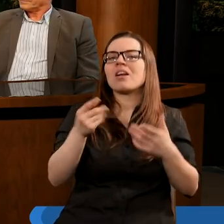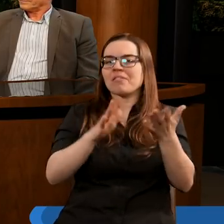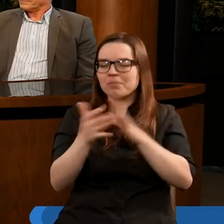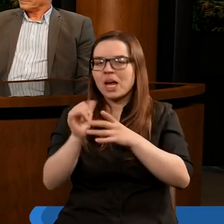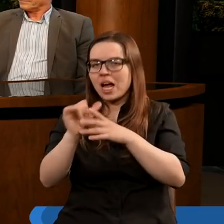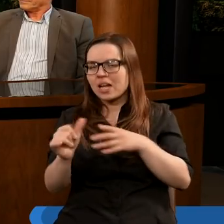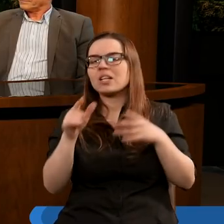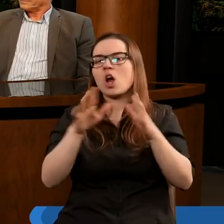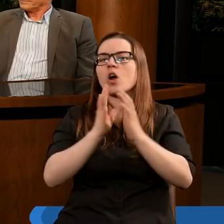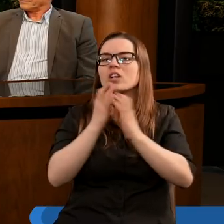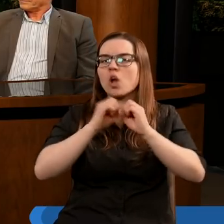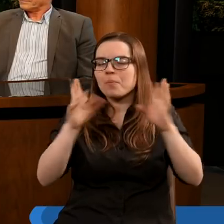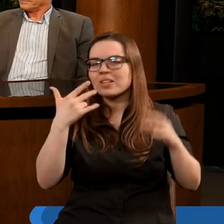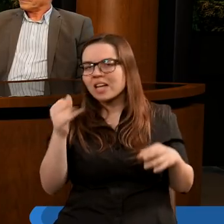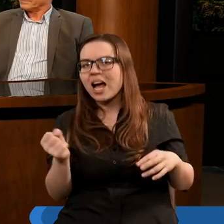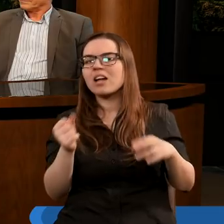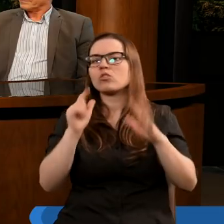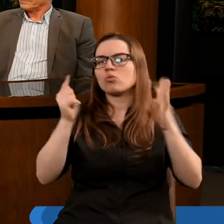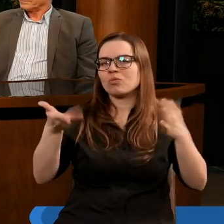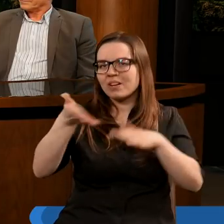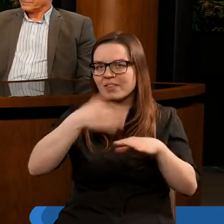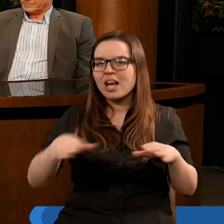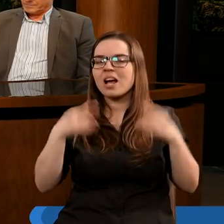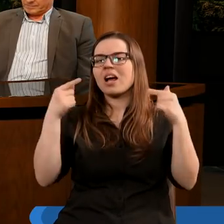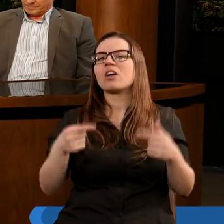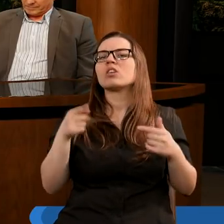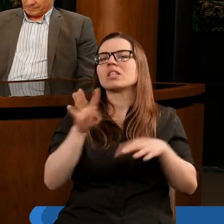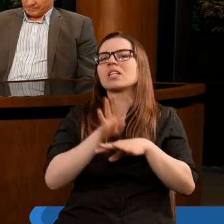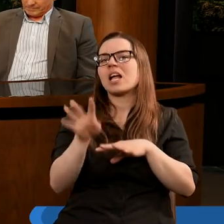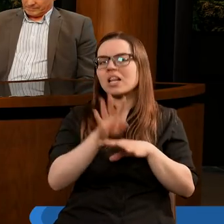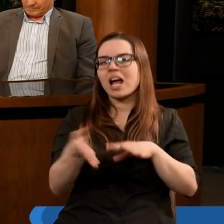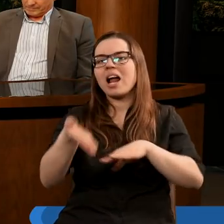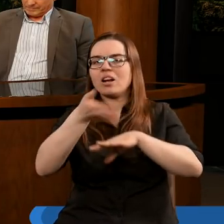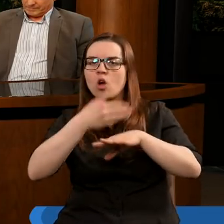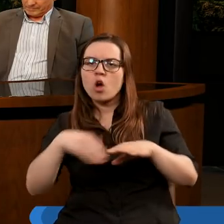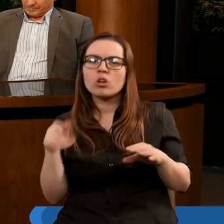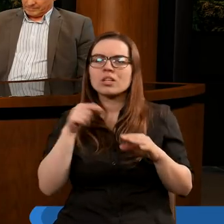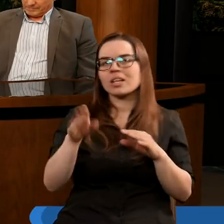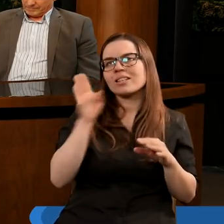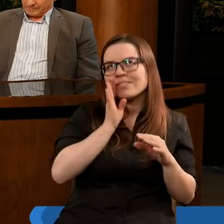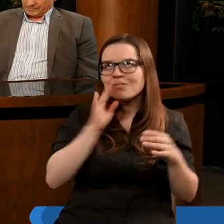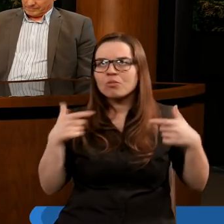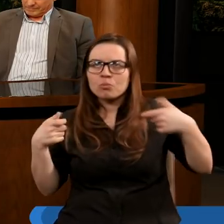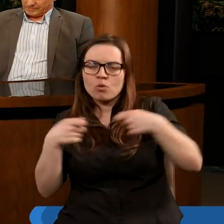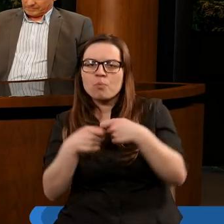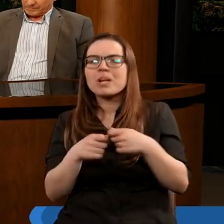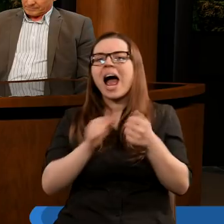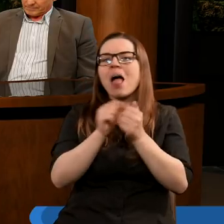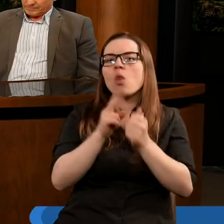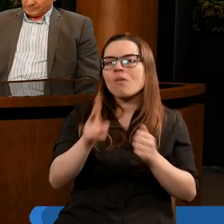wzmiankę, tak jak w Księdze Apokalipsy w siódmym wierszu czternastego rozdziału. To jest taki wspólny